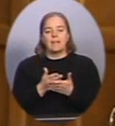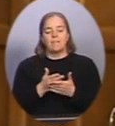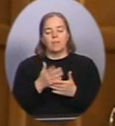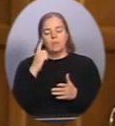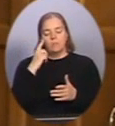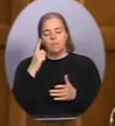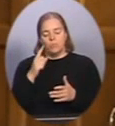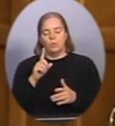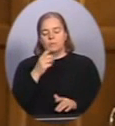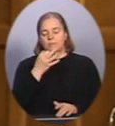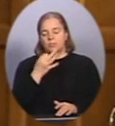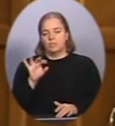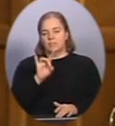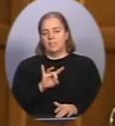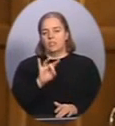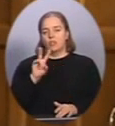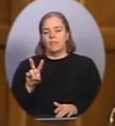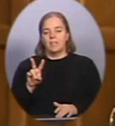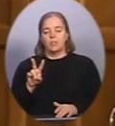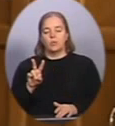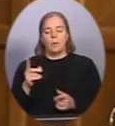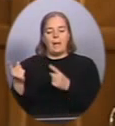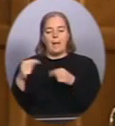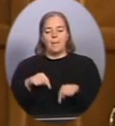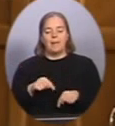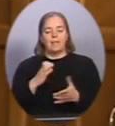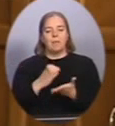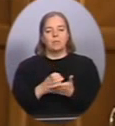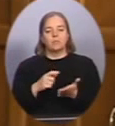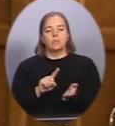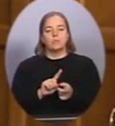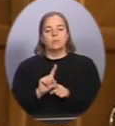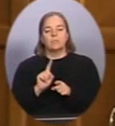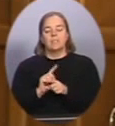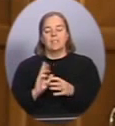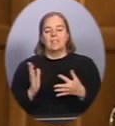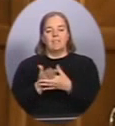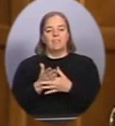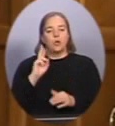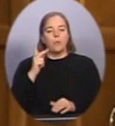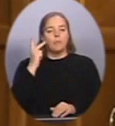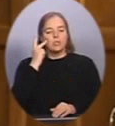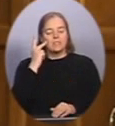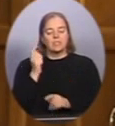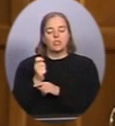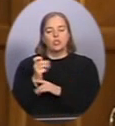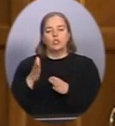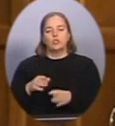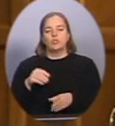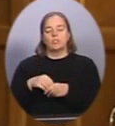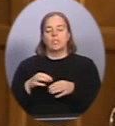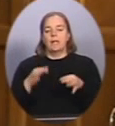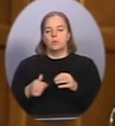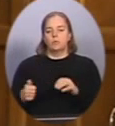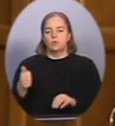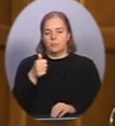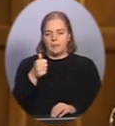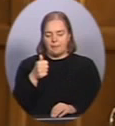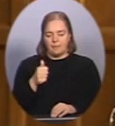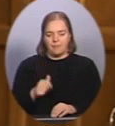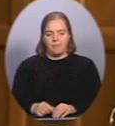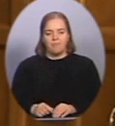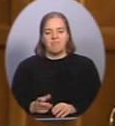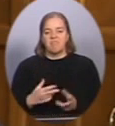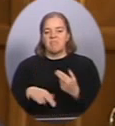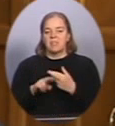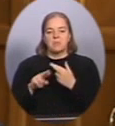rapatriement de 1982 et sur les graves affirmations d'intervention politique de juges à la Cour suprême. Devant